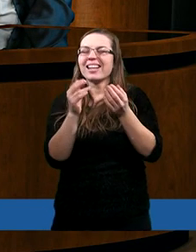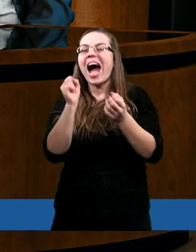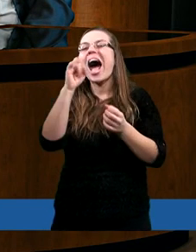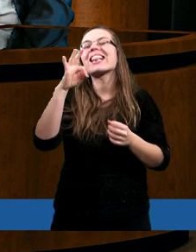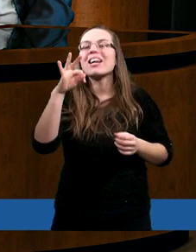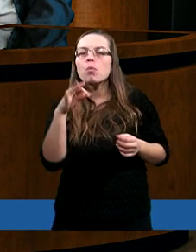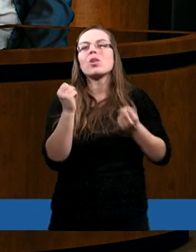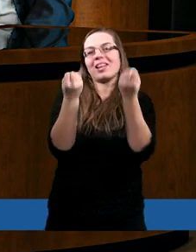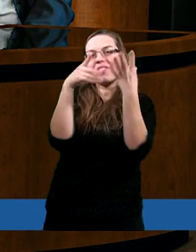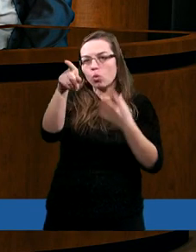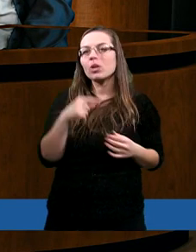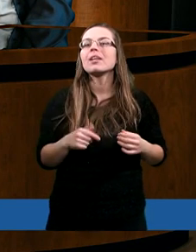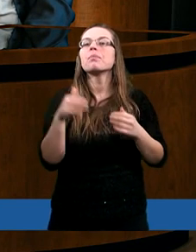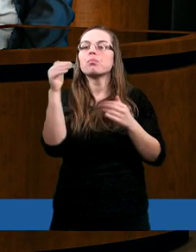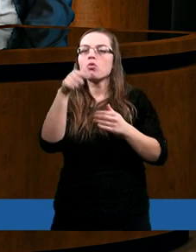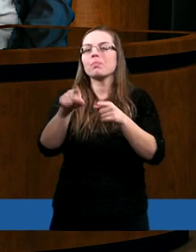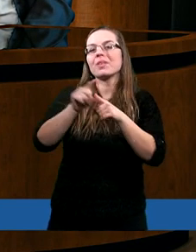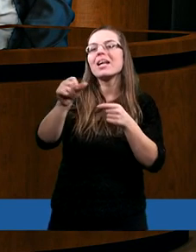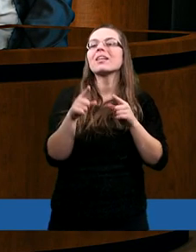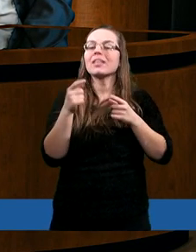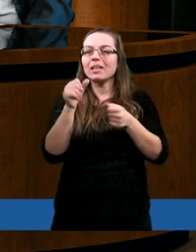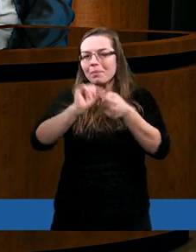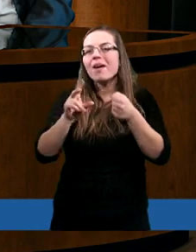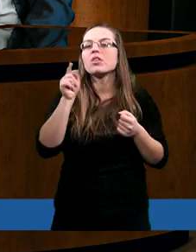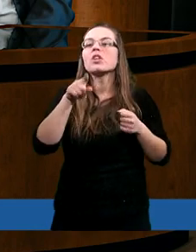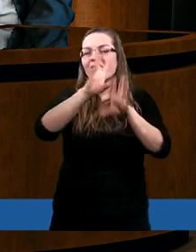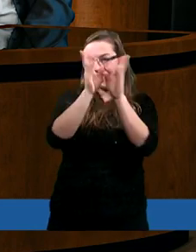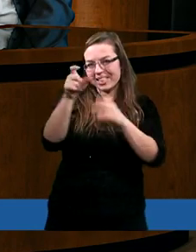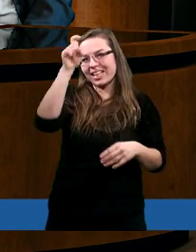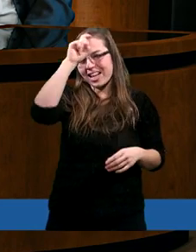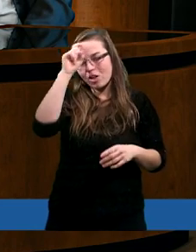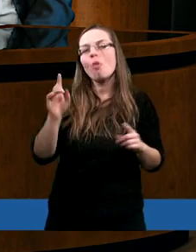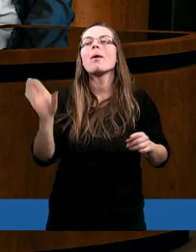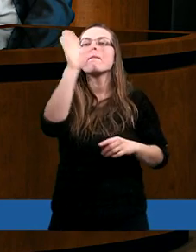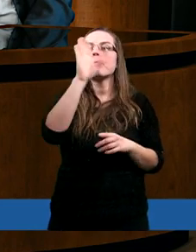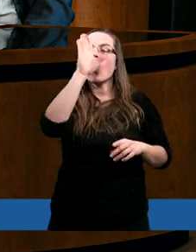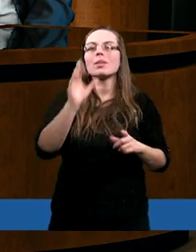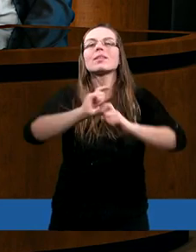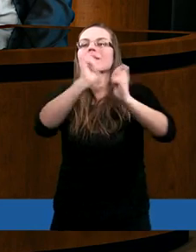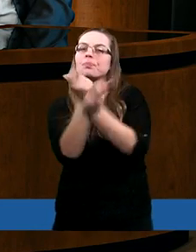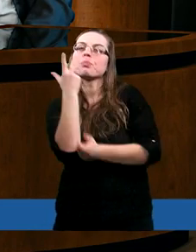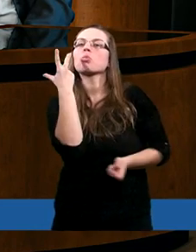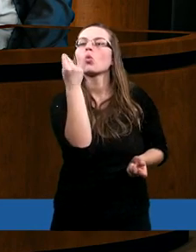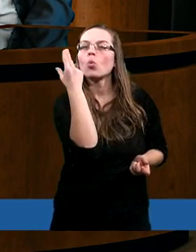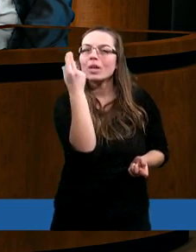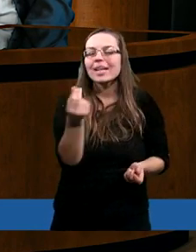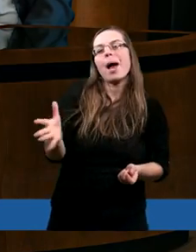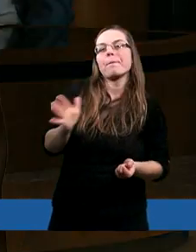Możemy tu podkreślić, że wszystkie istoty boskie, cała Trójca była